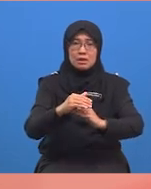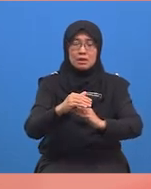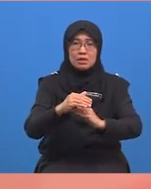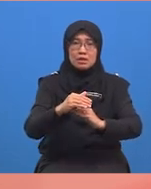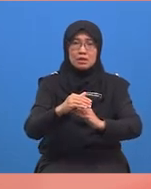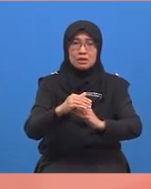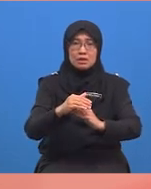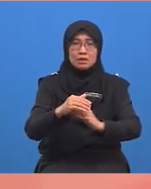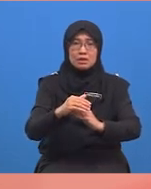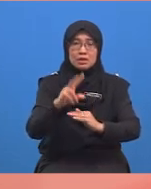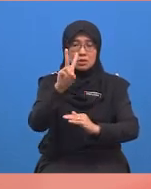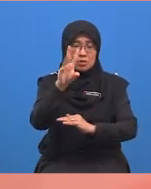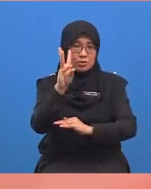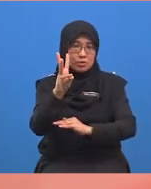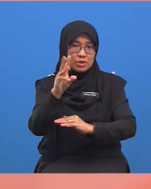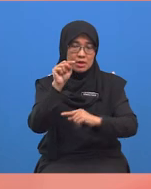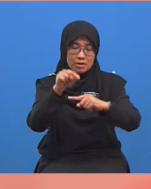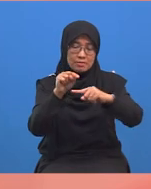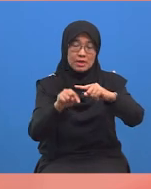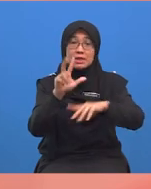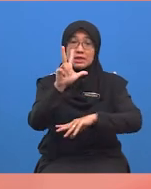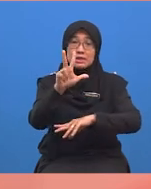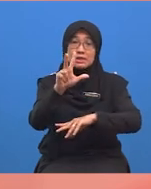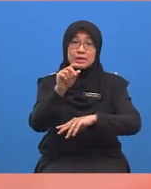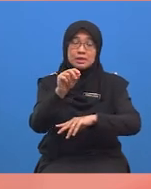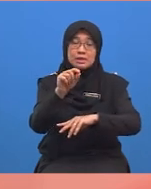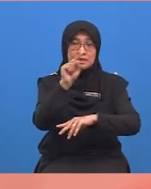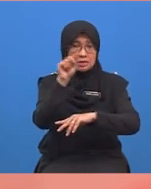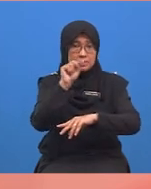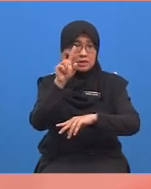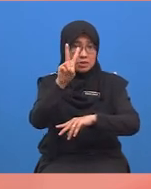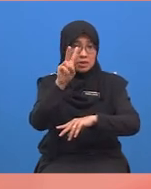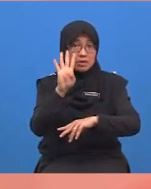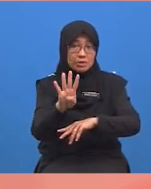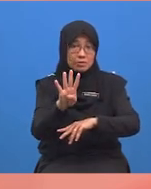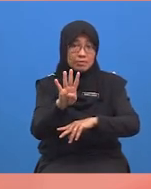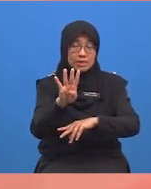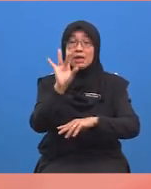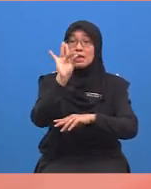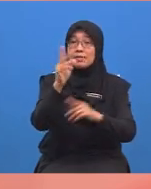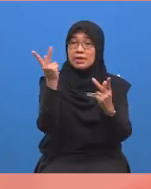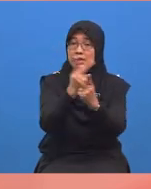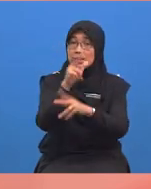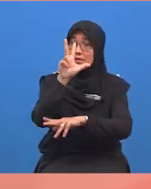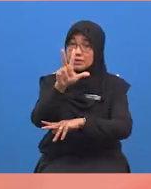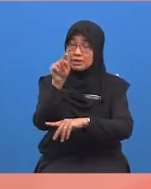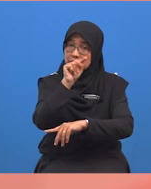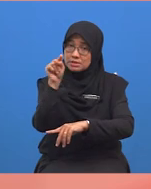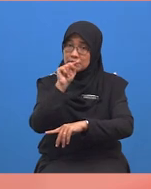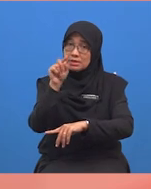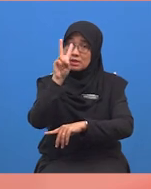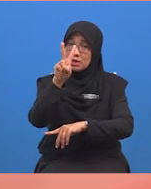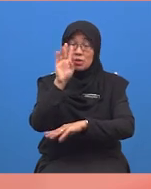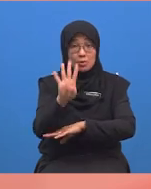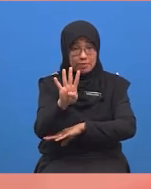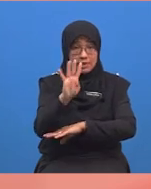dua puluh enam bahagi tiga ialah dua puluh empat. Iaitu lapan darab tiga sama